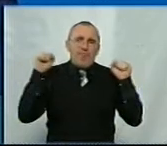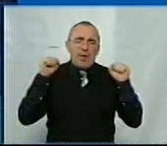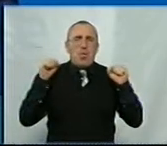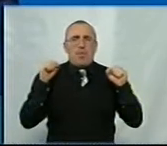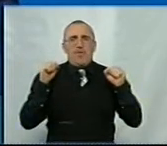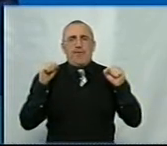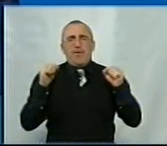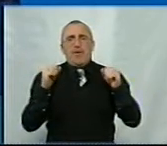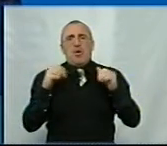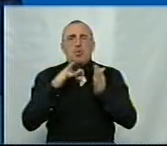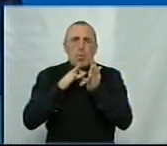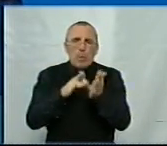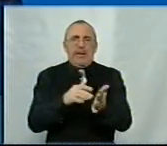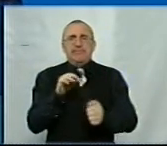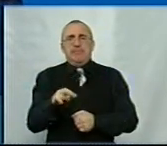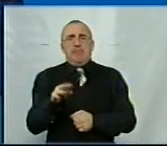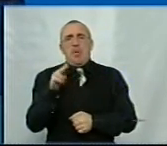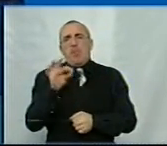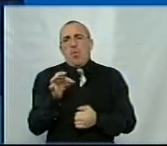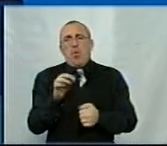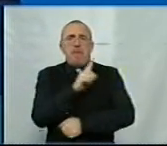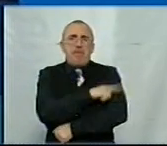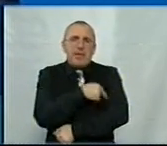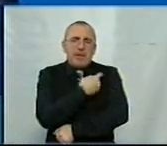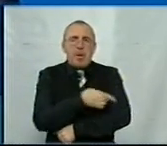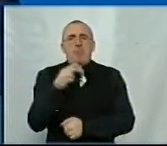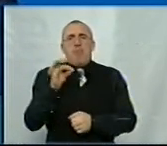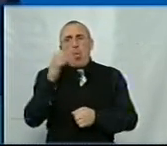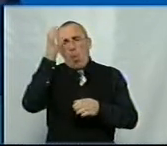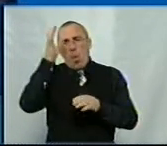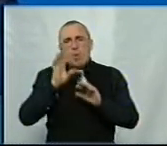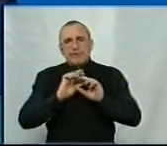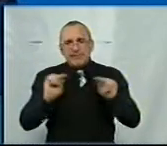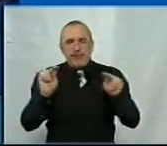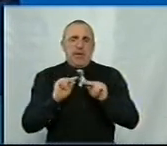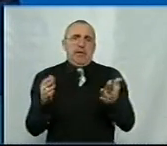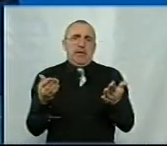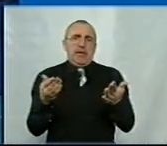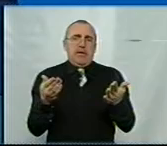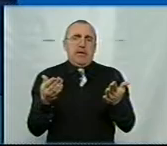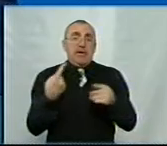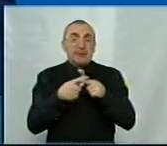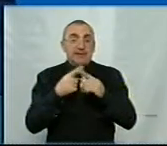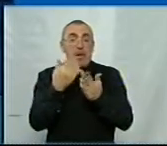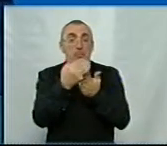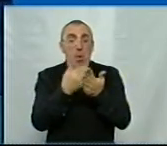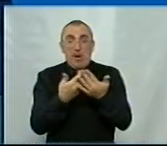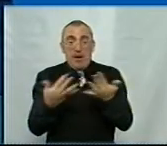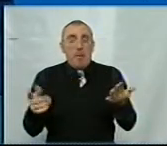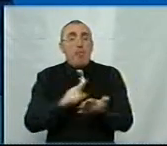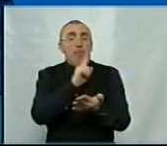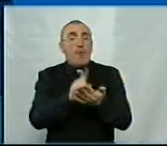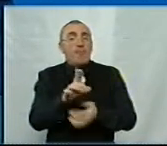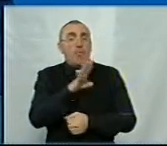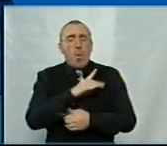спорту, і по туризму, і по медицині, і по освіті. Але ці програми, вони ж повинні